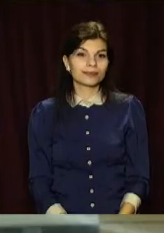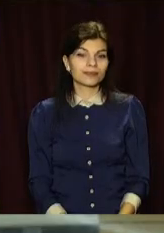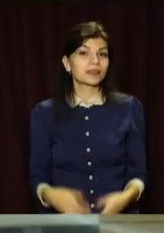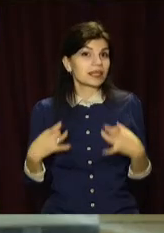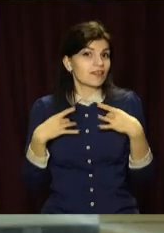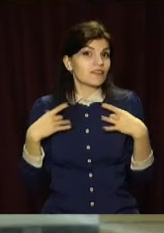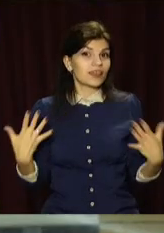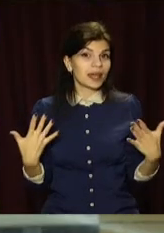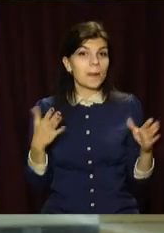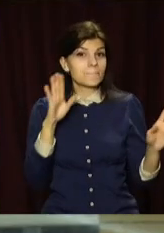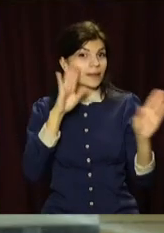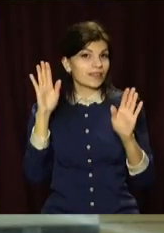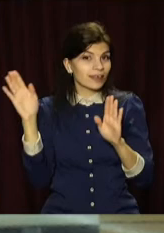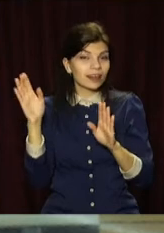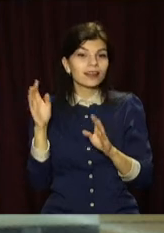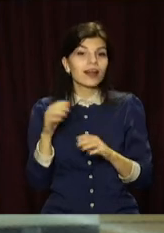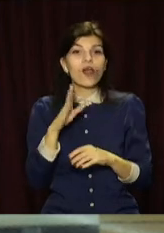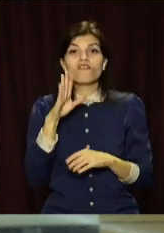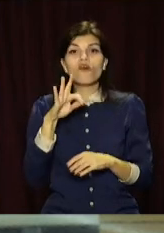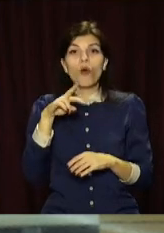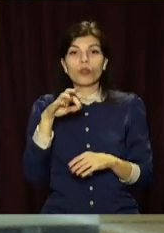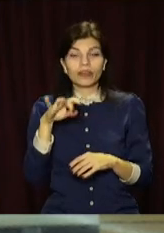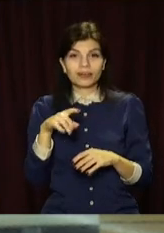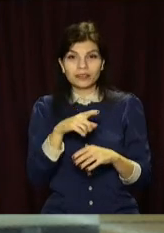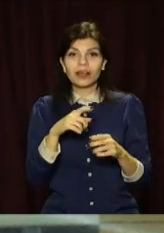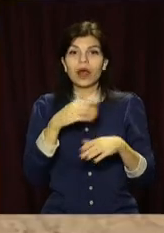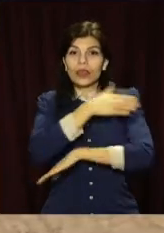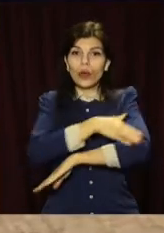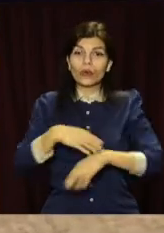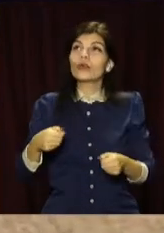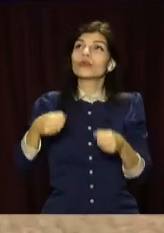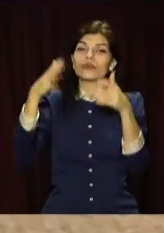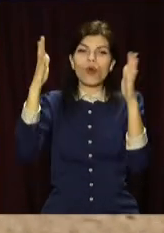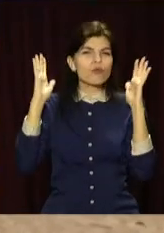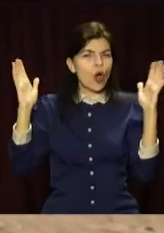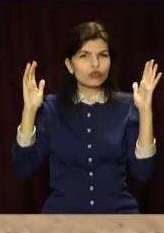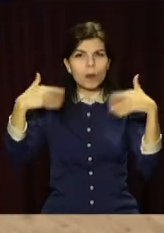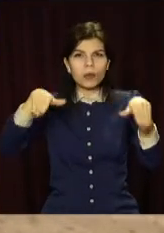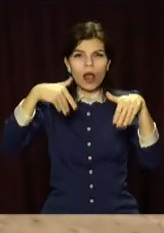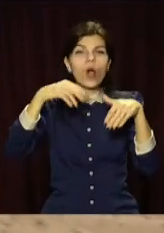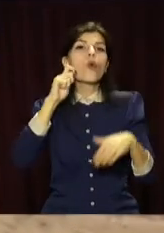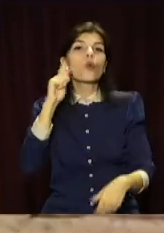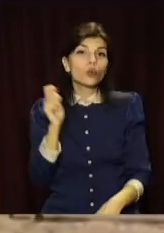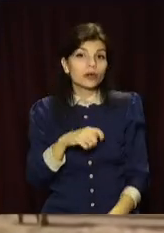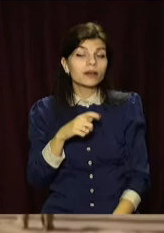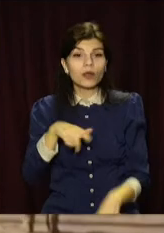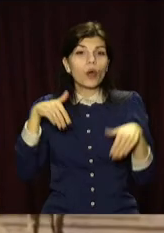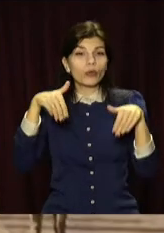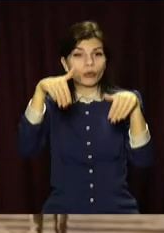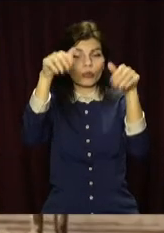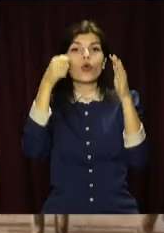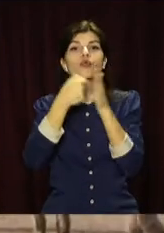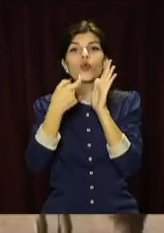Святкові привіте! Волонтери запустили в небо над так званий ДНР – величезний прапор України. Він полетів до